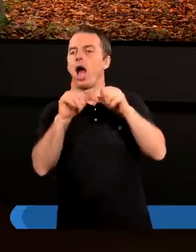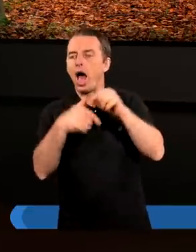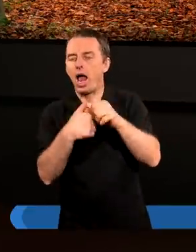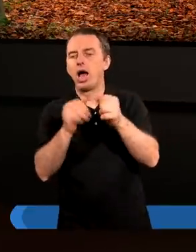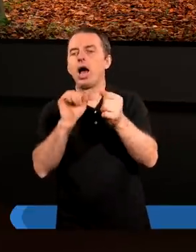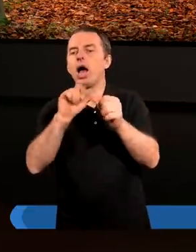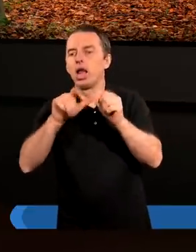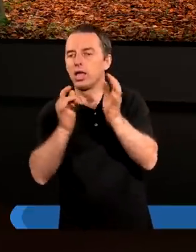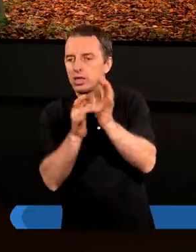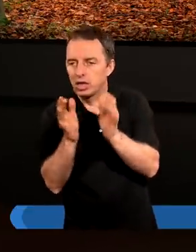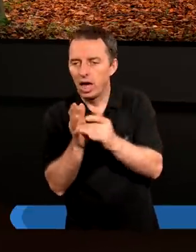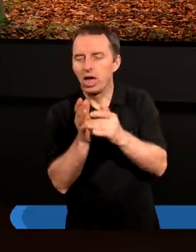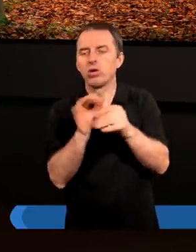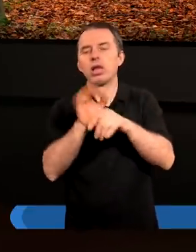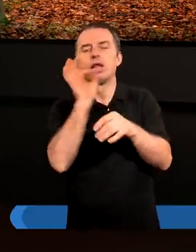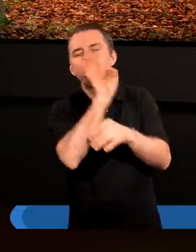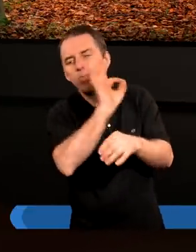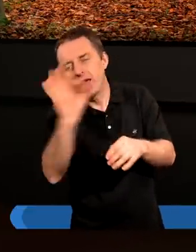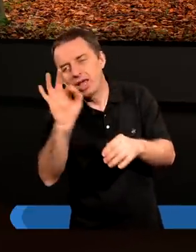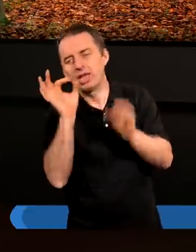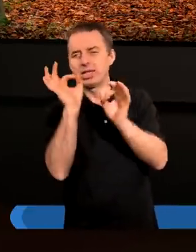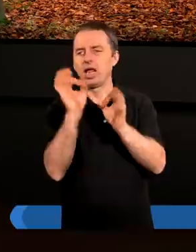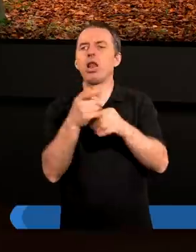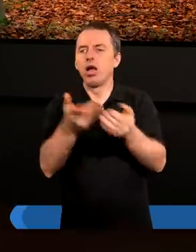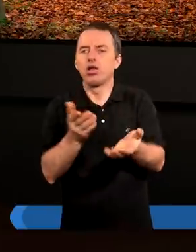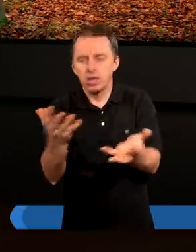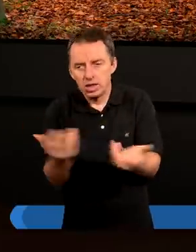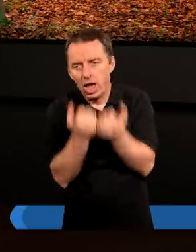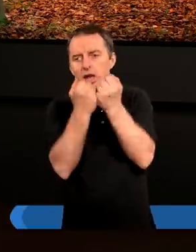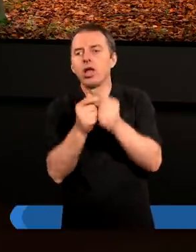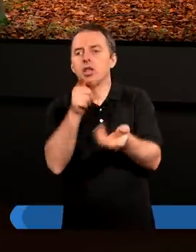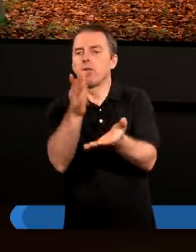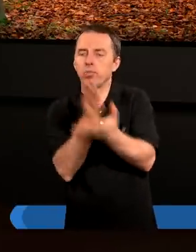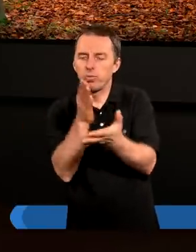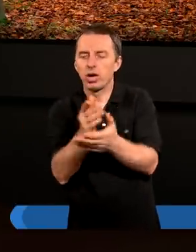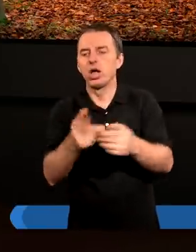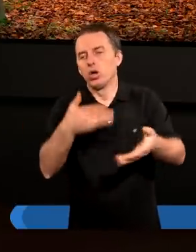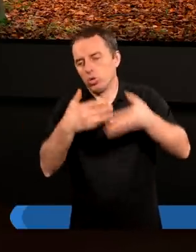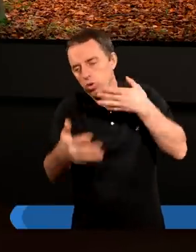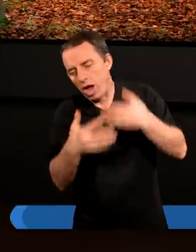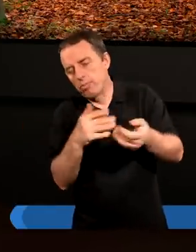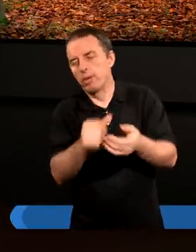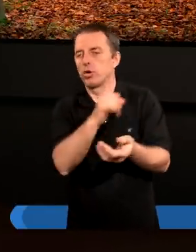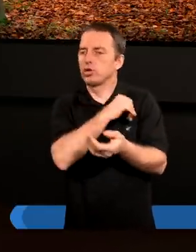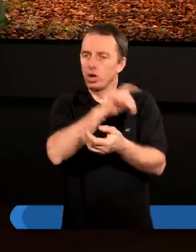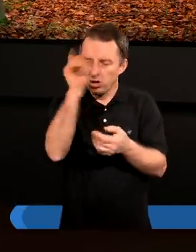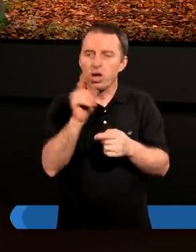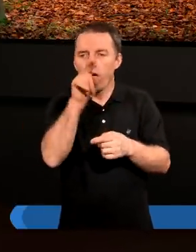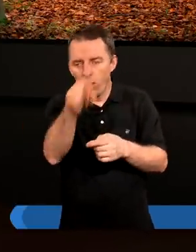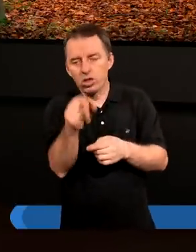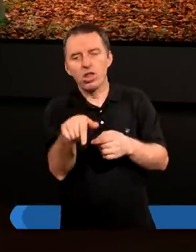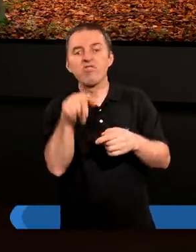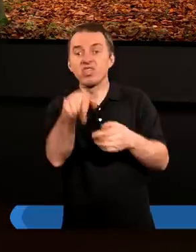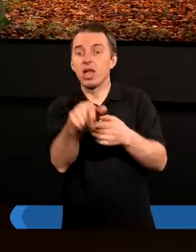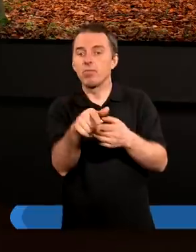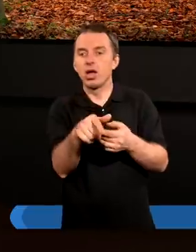Jezus Chrystus jest specjalistą właśnie od pomagania takim słabym, grzesznym ludziom i On się